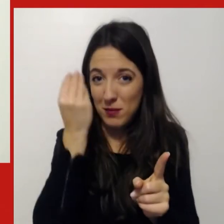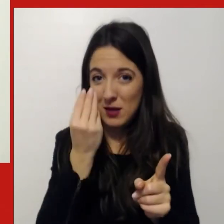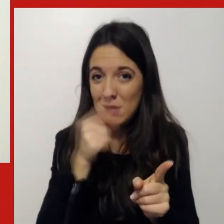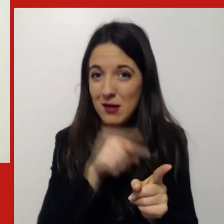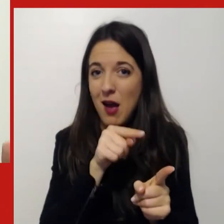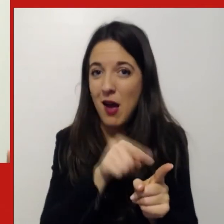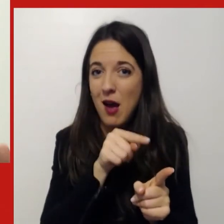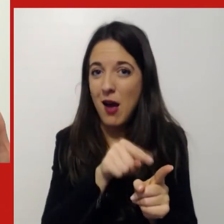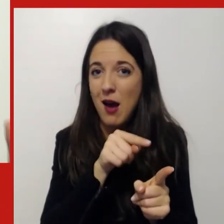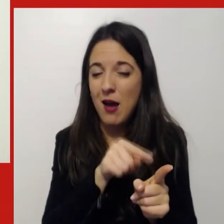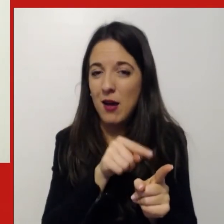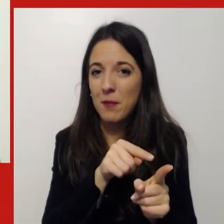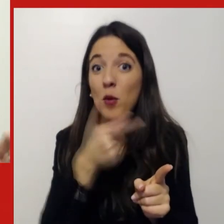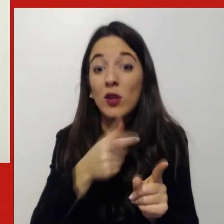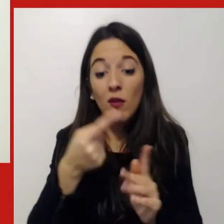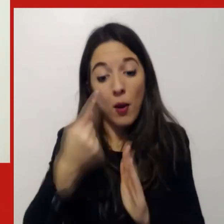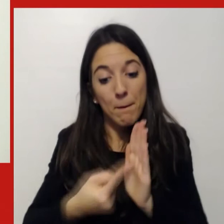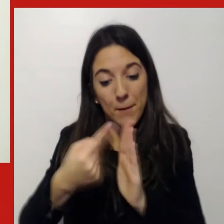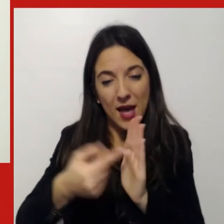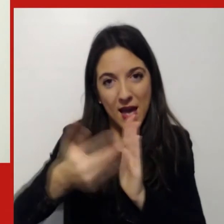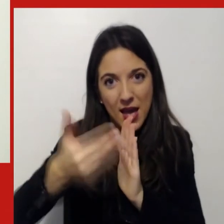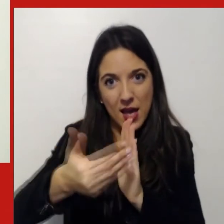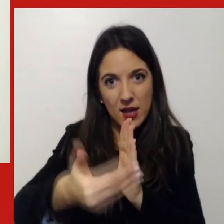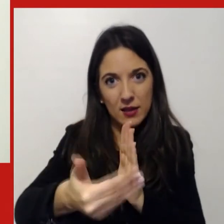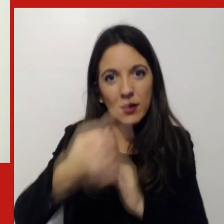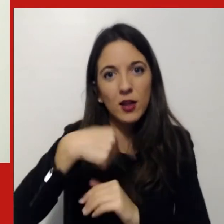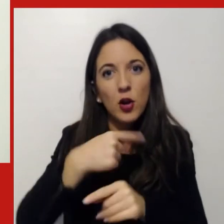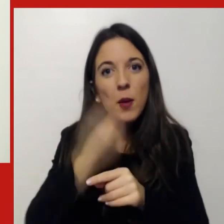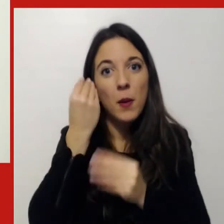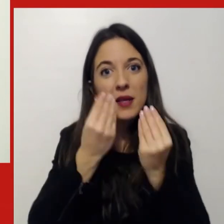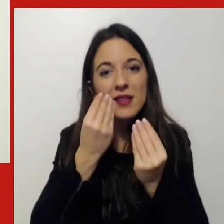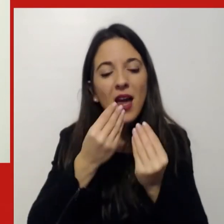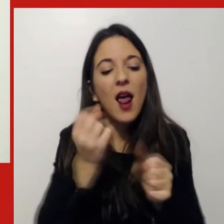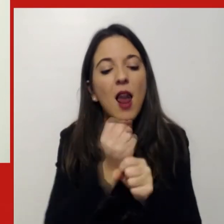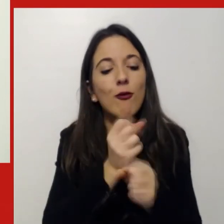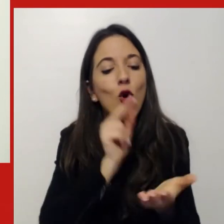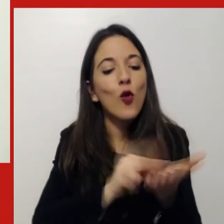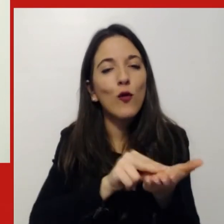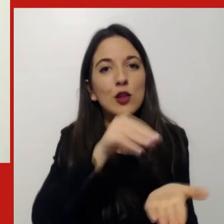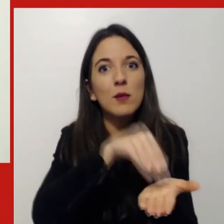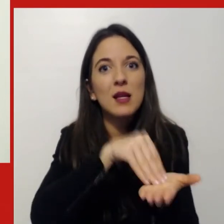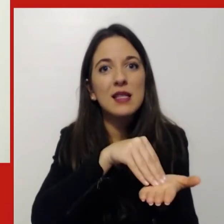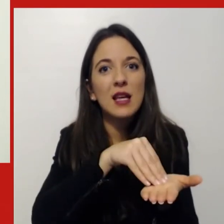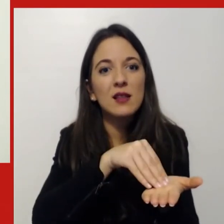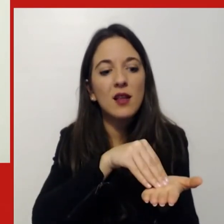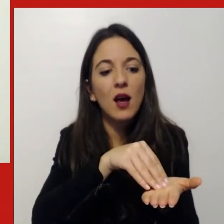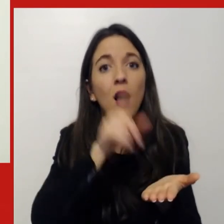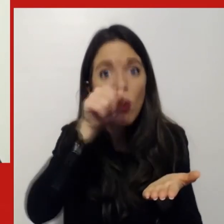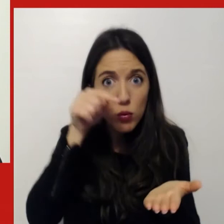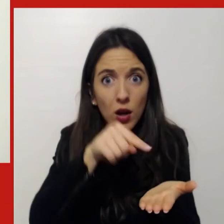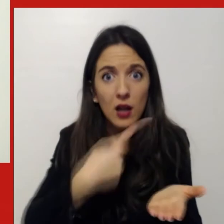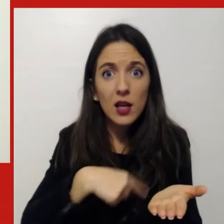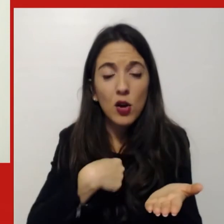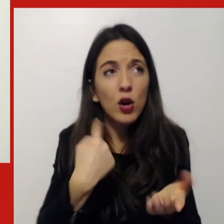dovremo imparare a essere più efficaci nel lavoro in ufficio. Cioè dare una missione, dare un